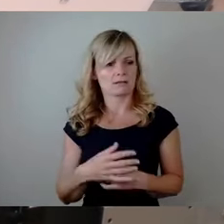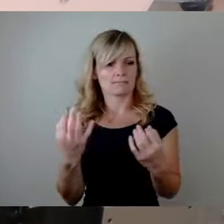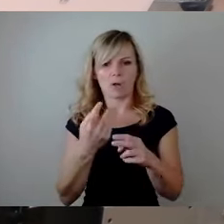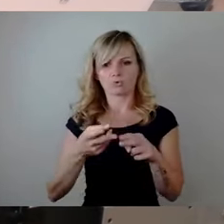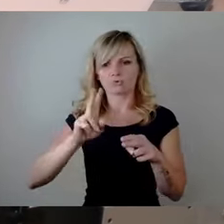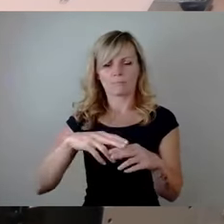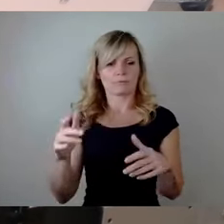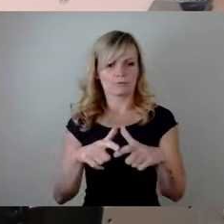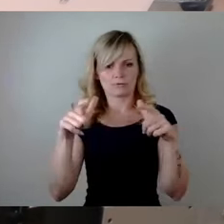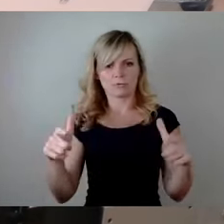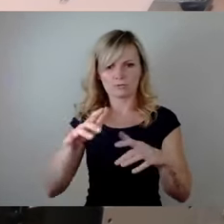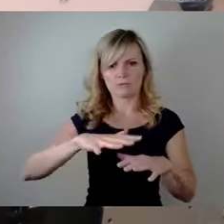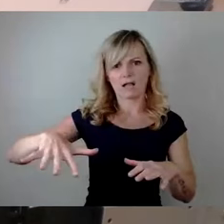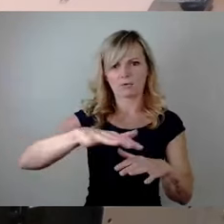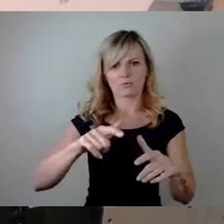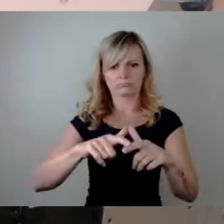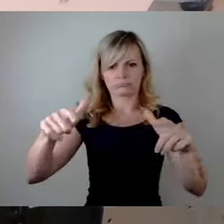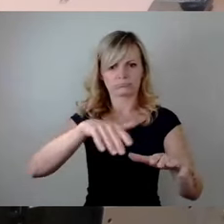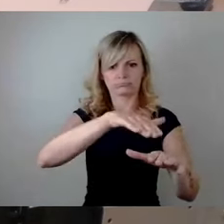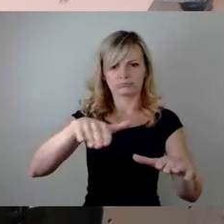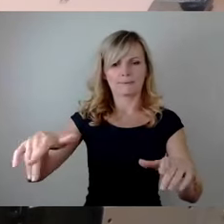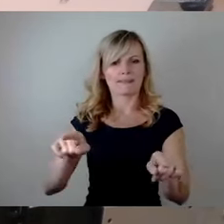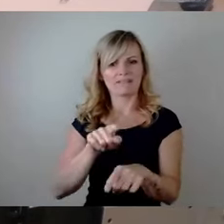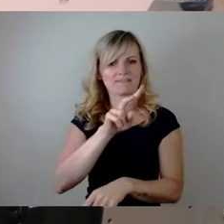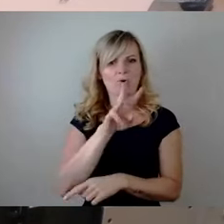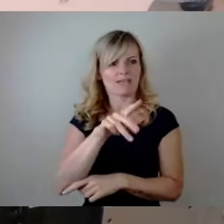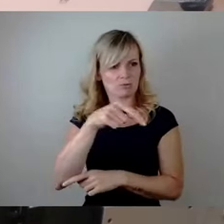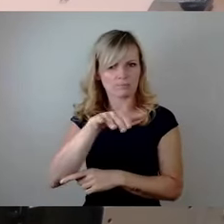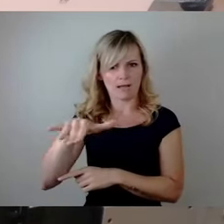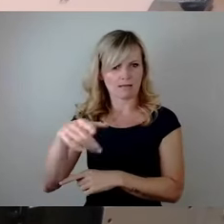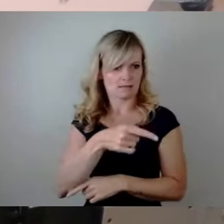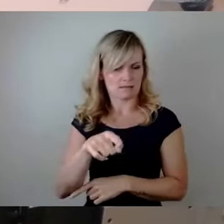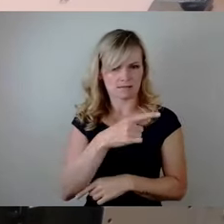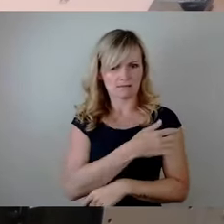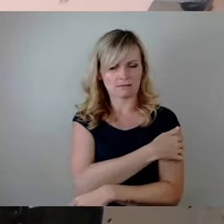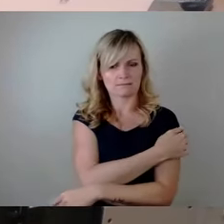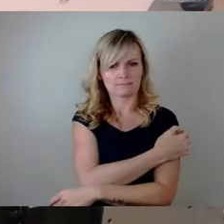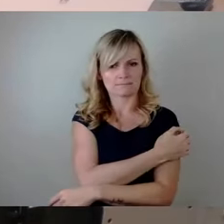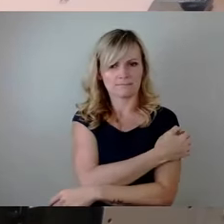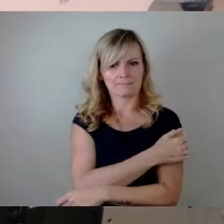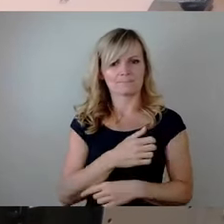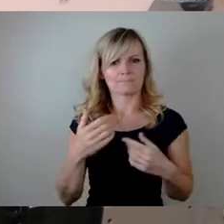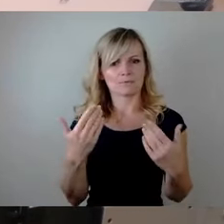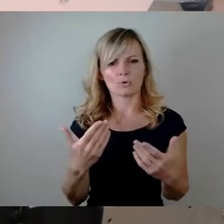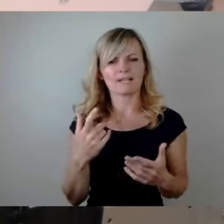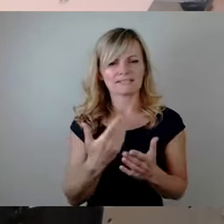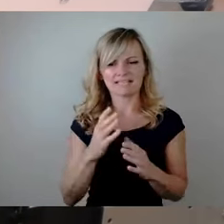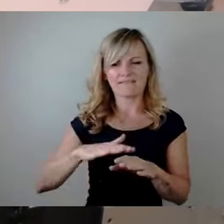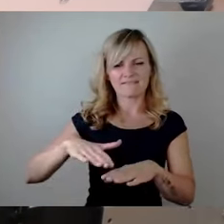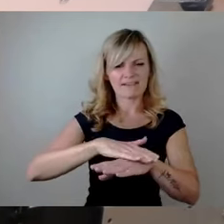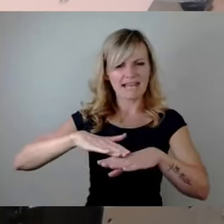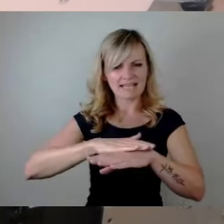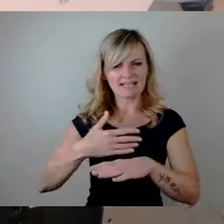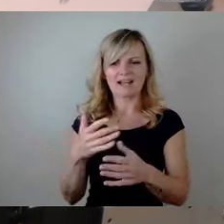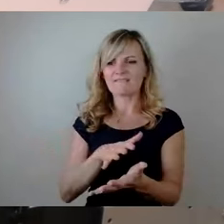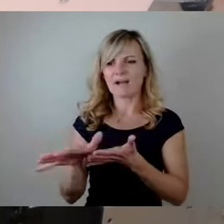Grundstücke dann, wie es bei VW ist dann, um dort sozusagen diese ganzen Parkplätze überhaupt erstmal zu schaffen. Das ist ein Flächenverbrauch, den Sie uns hier